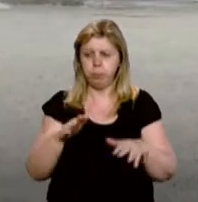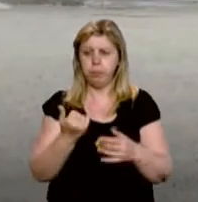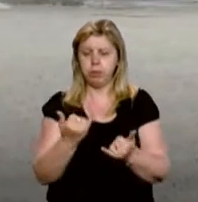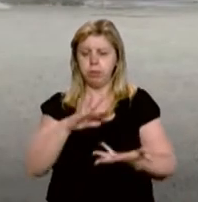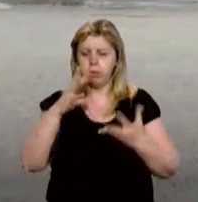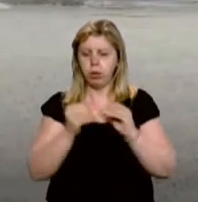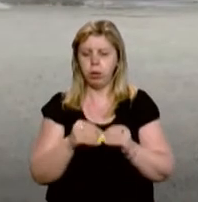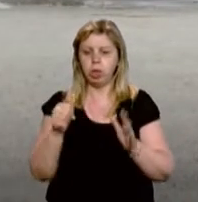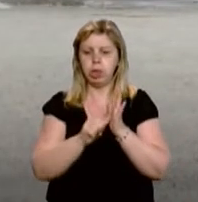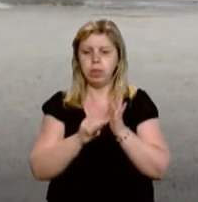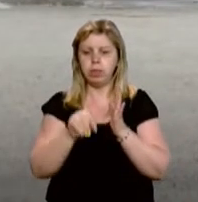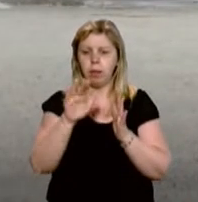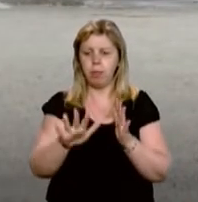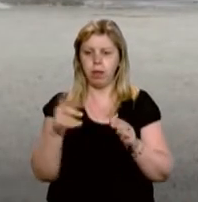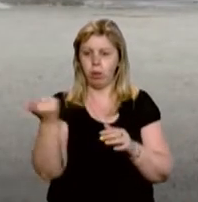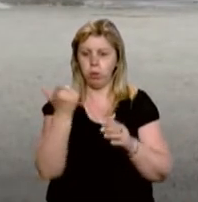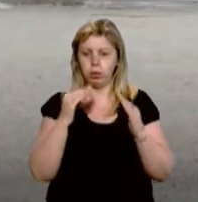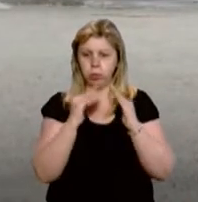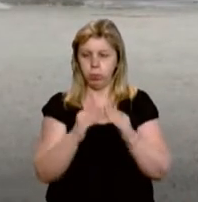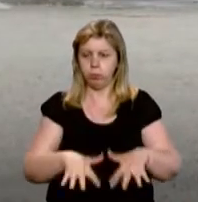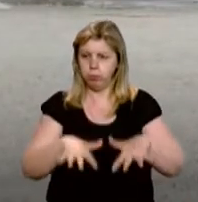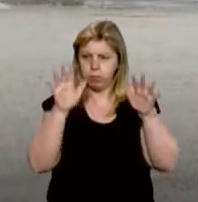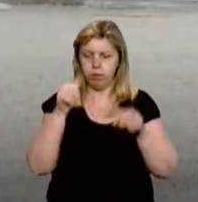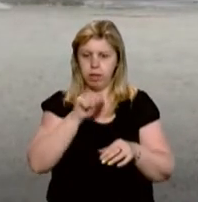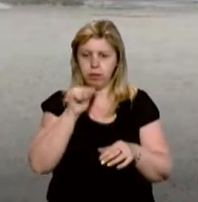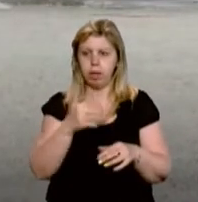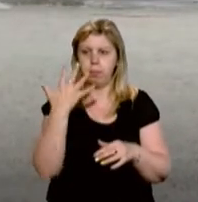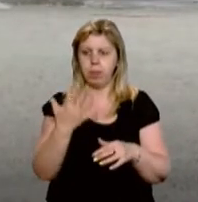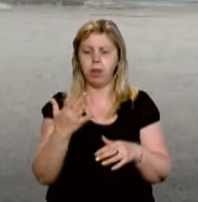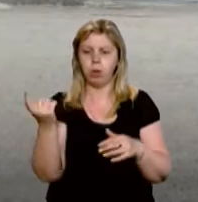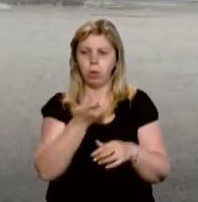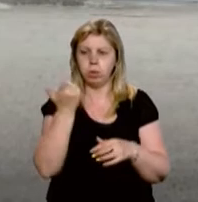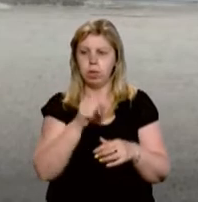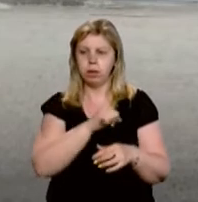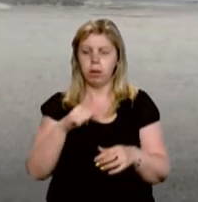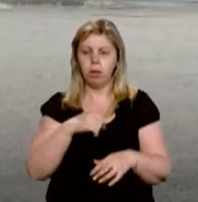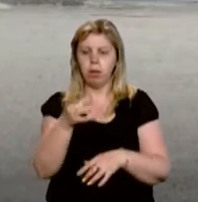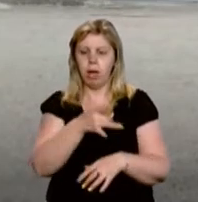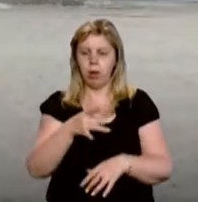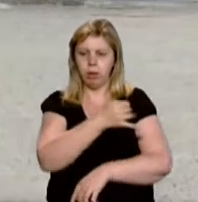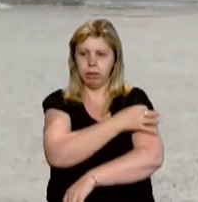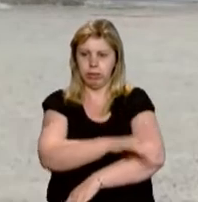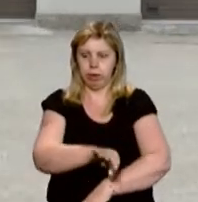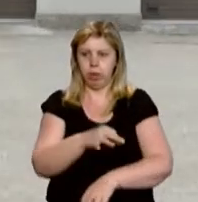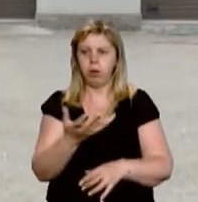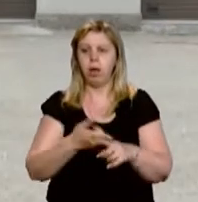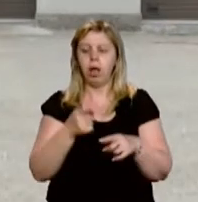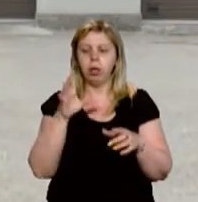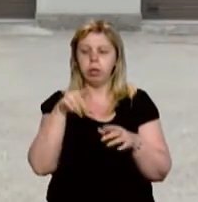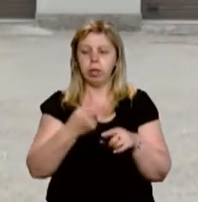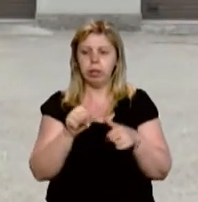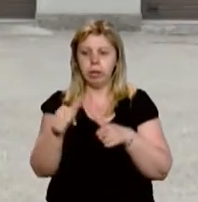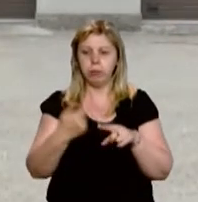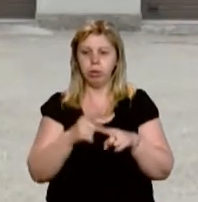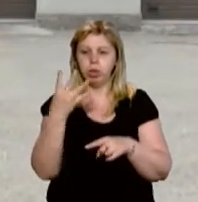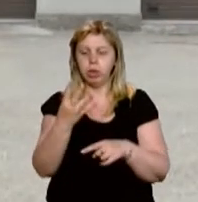підтоплено 65 дворогосподарств в Єсінях, а також 5 дворогосподарств у самому районному центрі Рахівського району. Крім того, у